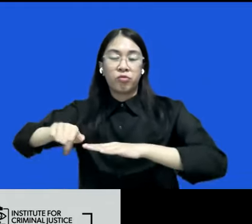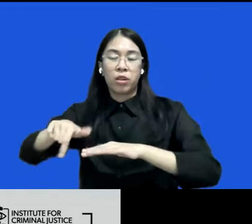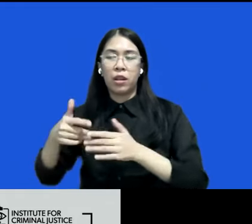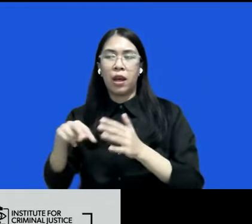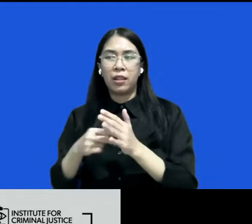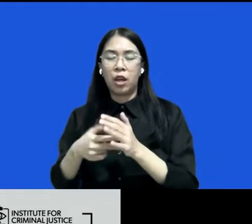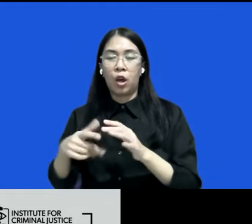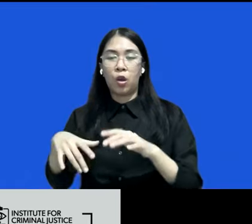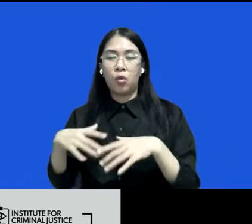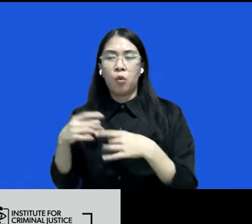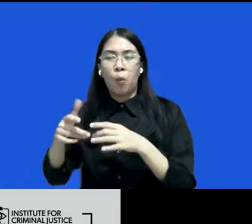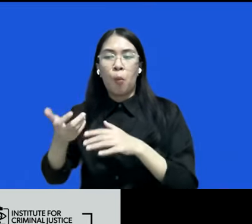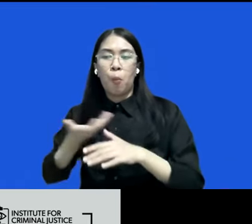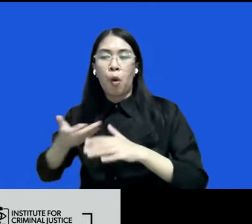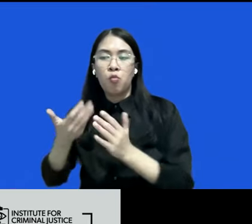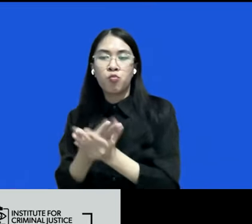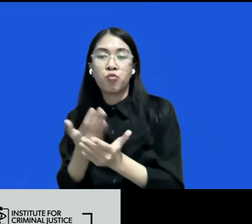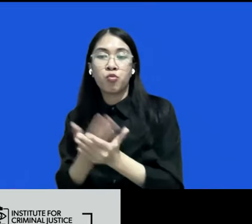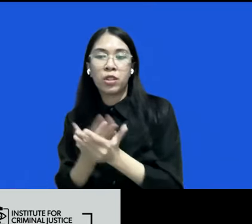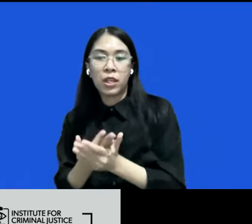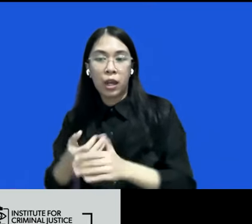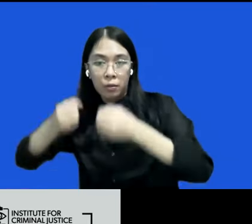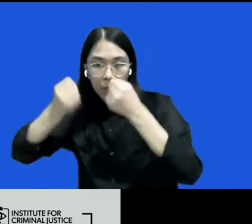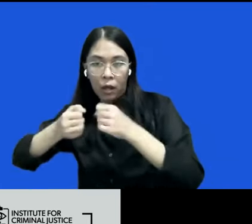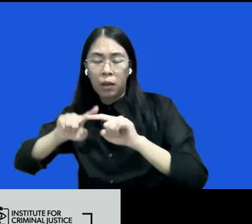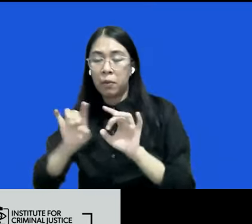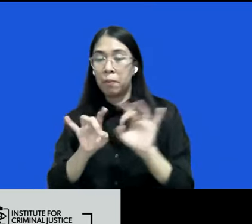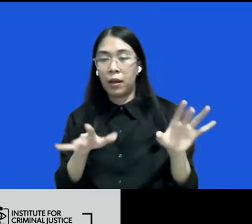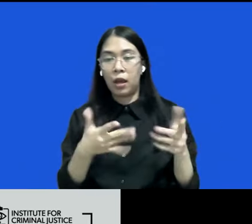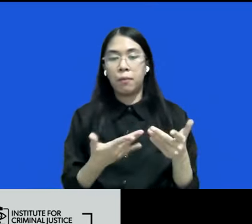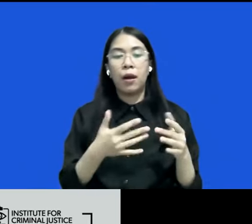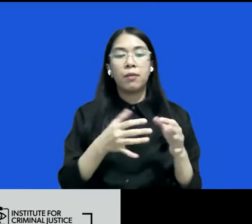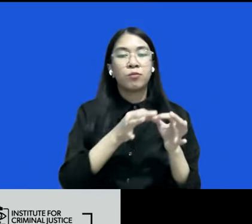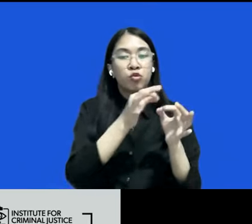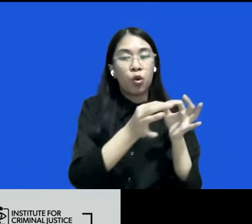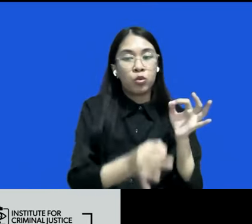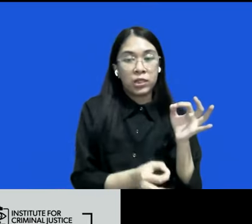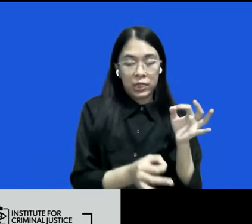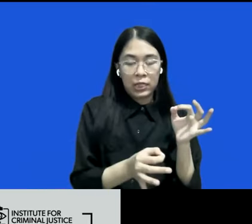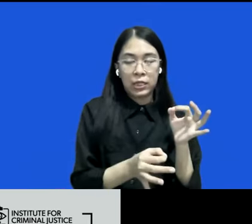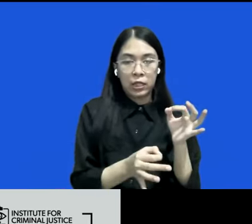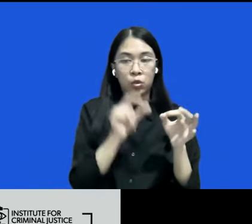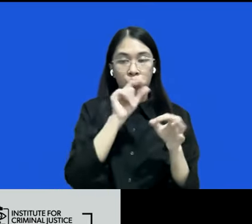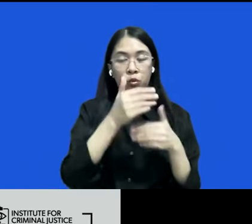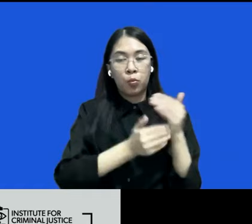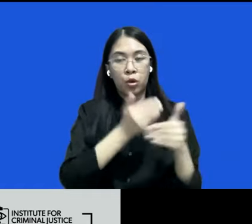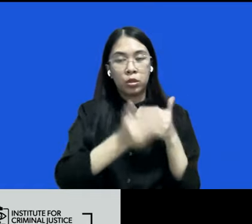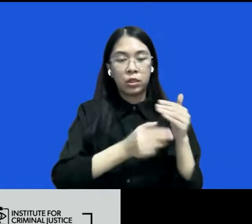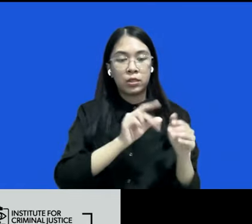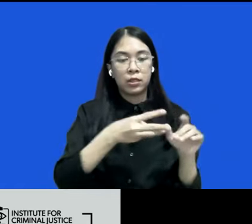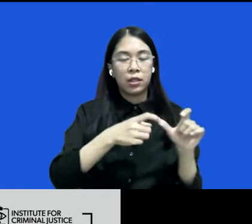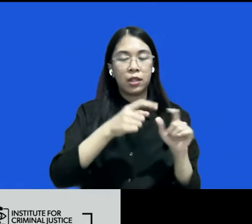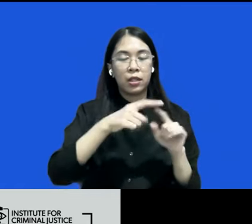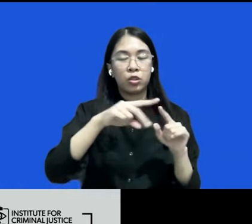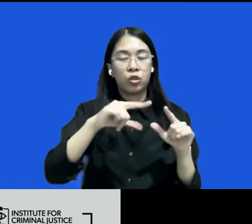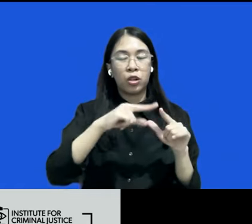dan mau membuktikan tindak pidana berbeda ketika kita bicara win-win solution di dalam proses restoratif nah ketika